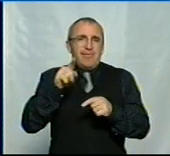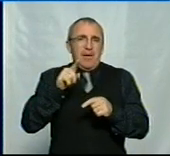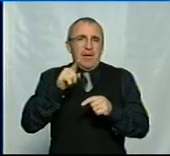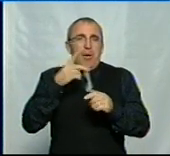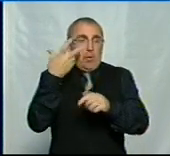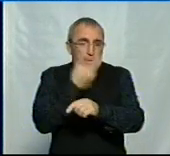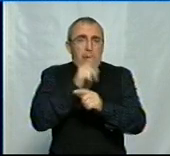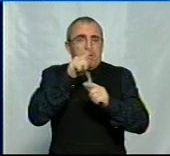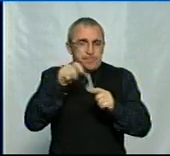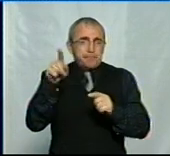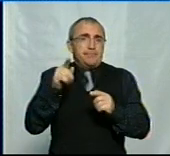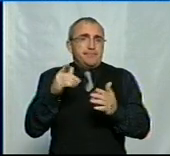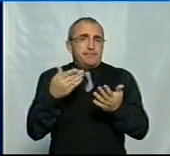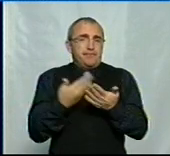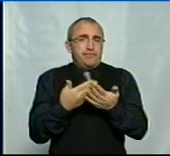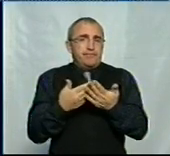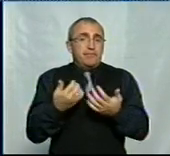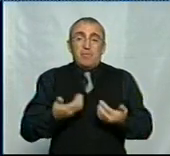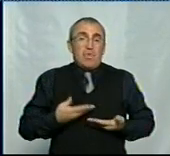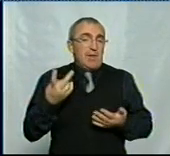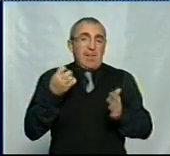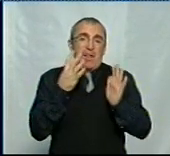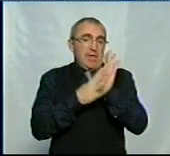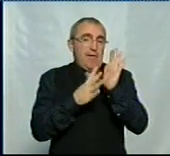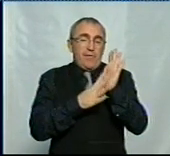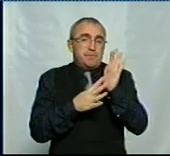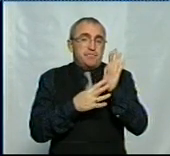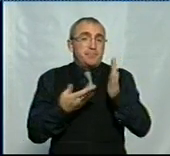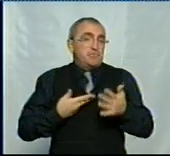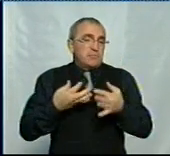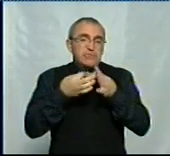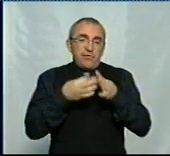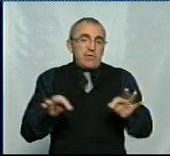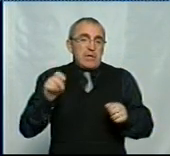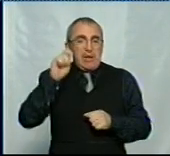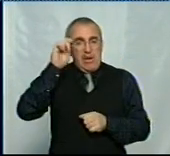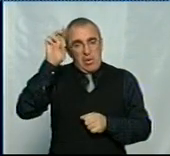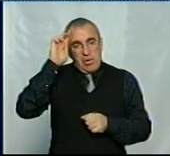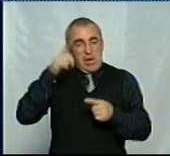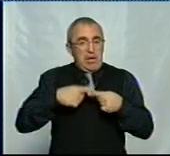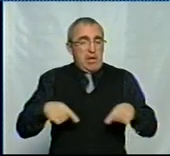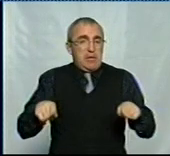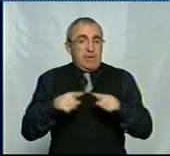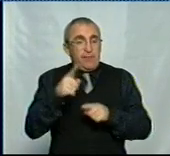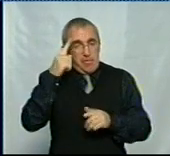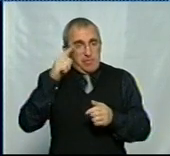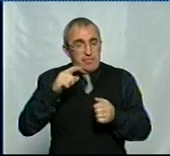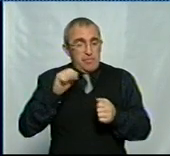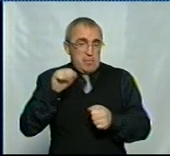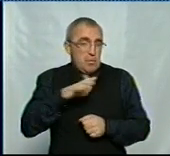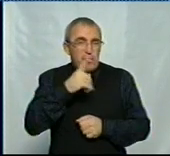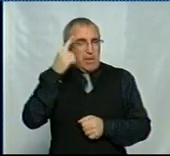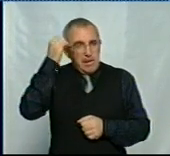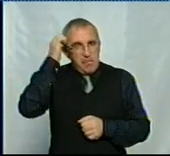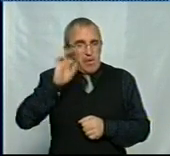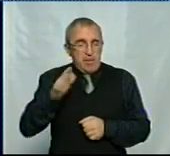від бактерії. Ми живемо не в 90-х, так? Ми живемо в вільній країні. І якщо ви пам'ятаєте, ну, може, ви і не